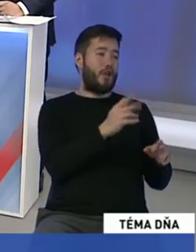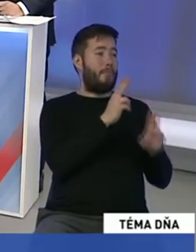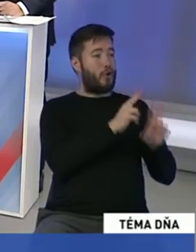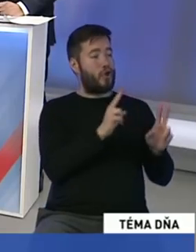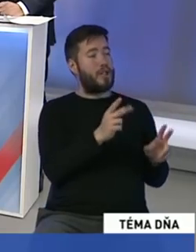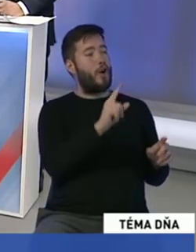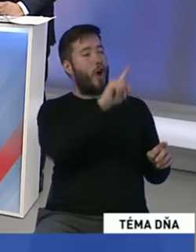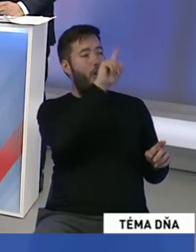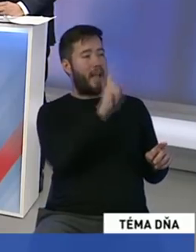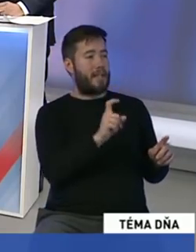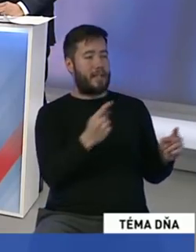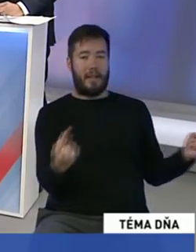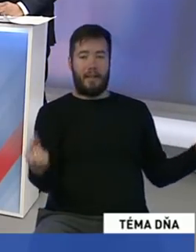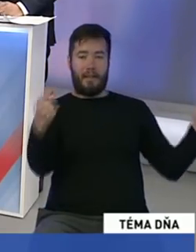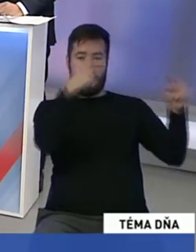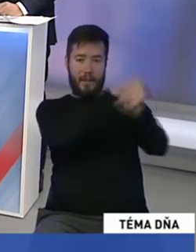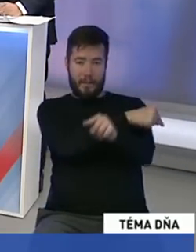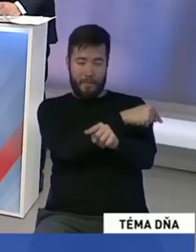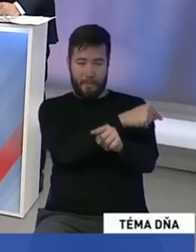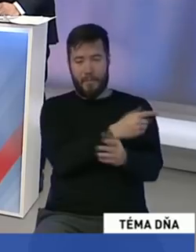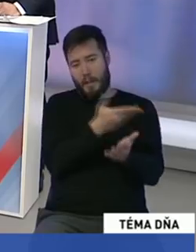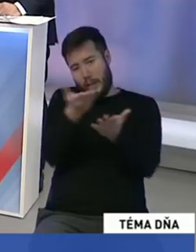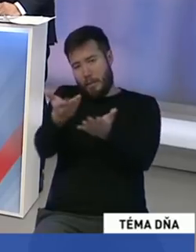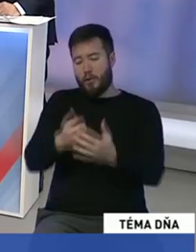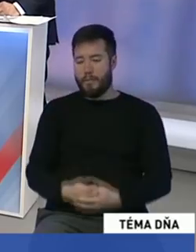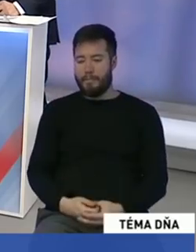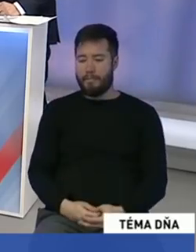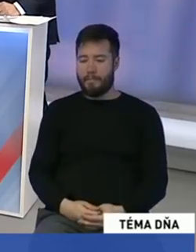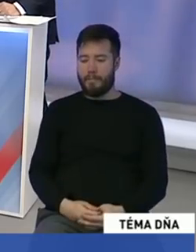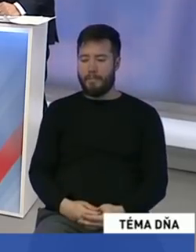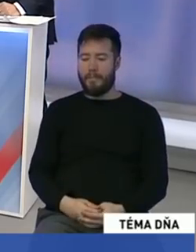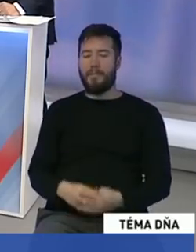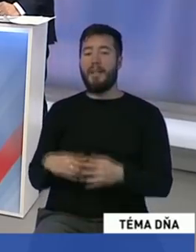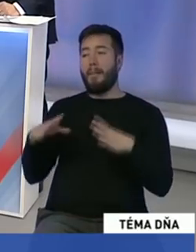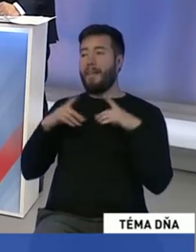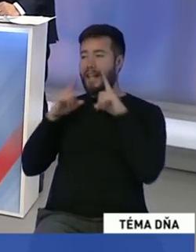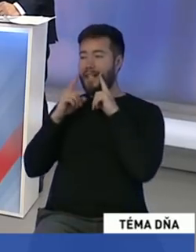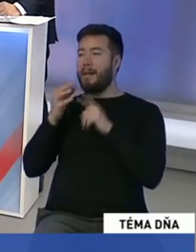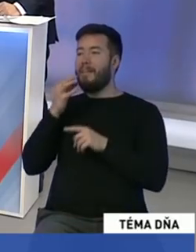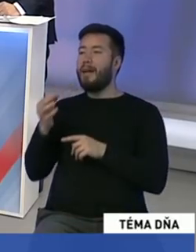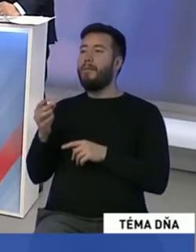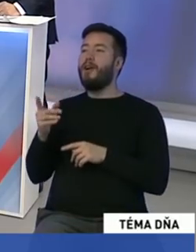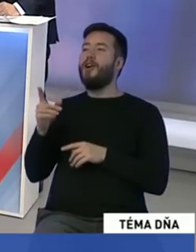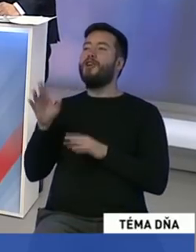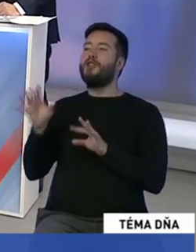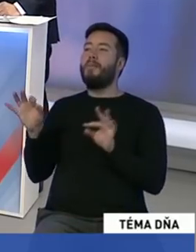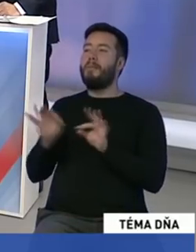vášmu protikandidátovi. Pán Hatas, môžete položiť otázku pánovi Eštokovi. Za mňa, čo chystáte posledný mesiac od svojej funkcii?